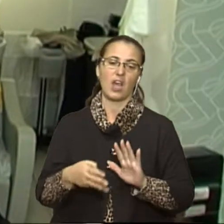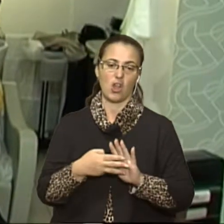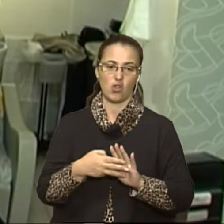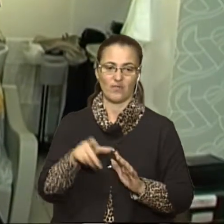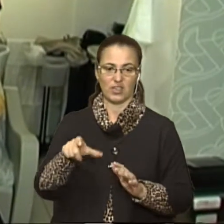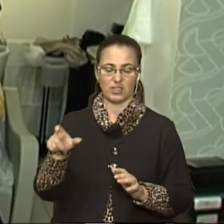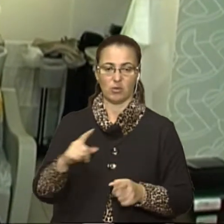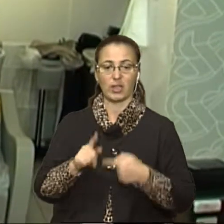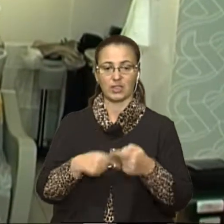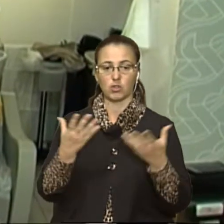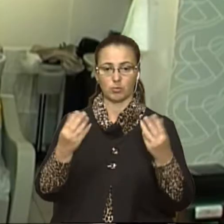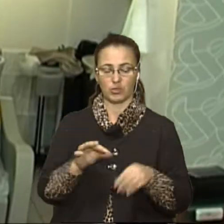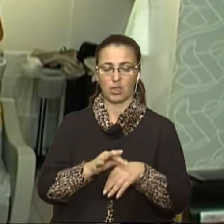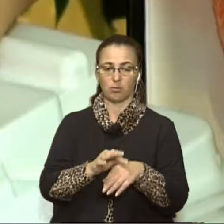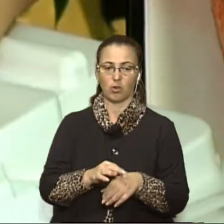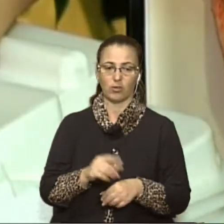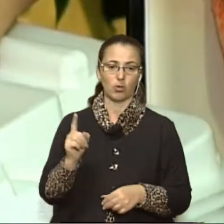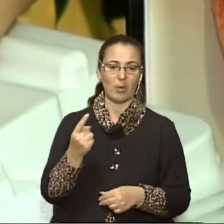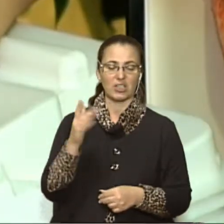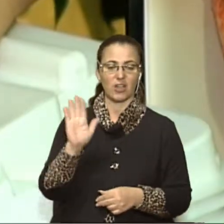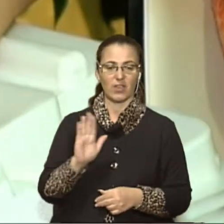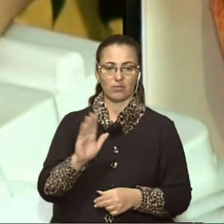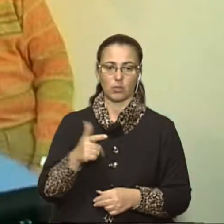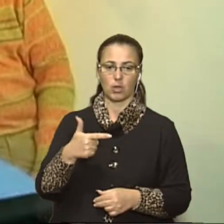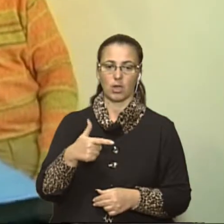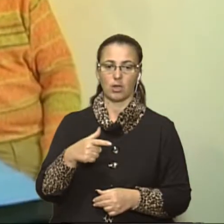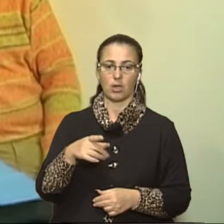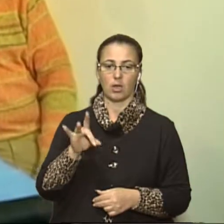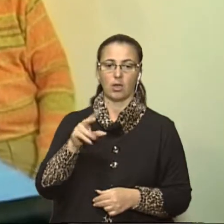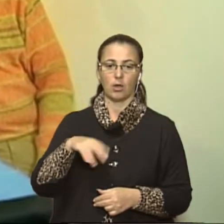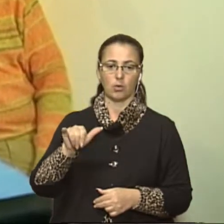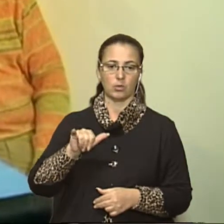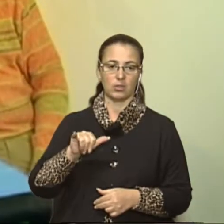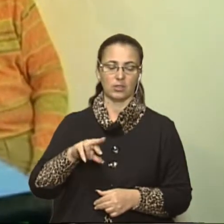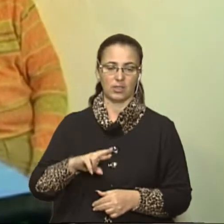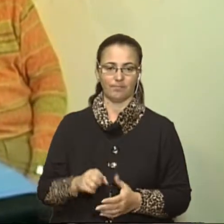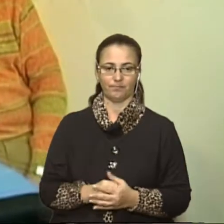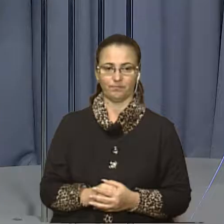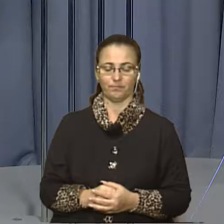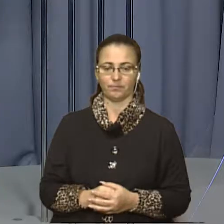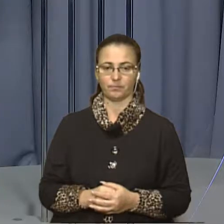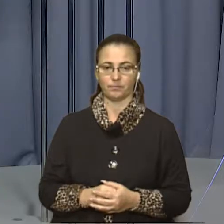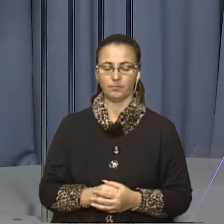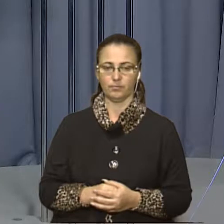день донора у місті проведуть у перший вівторок грудня. Ліля Гончарук, Володимир Стадник, новини на Суспільному, Львів.